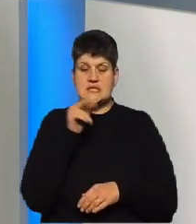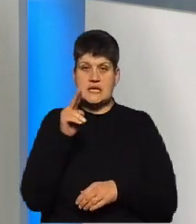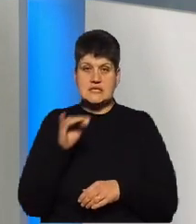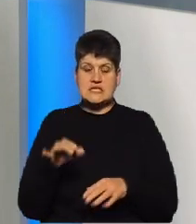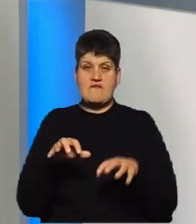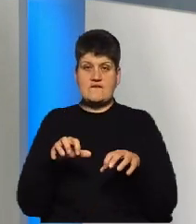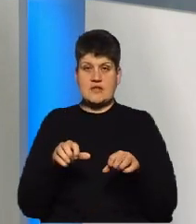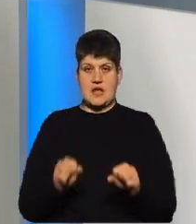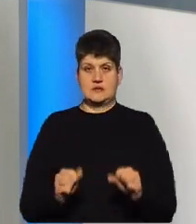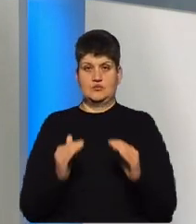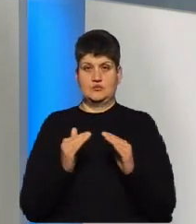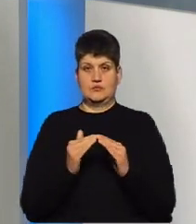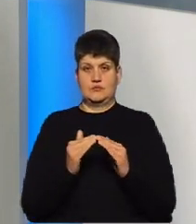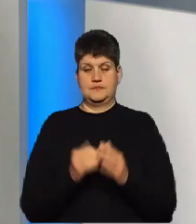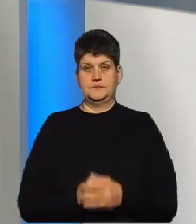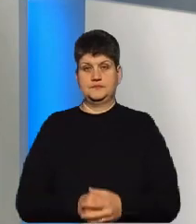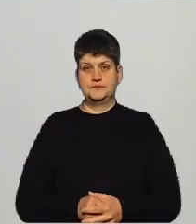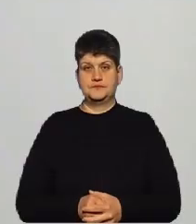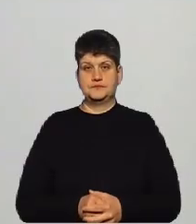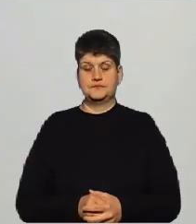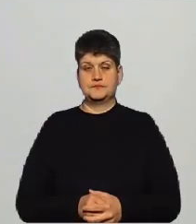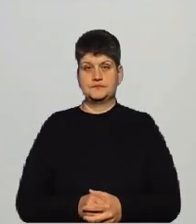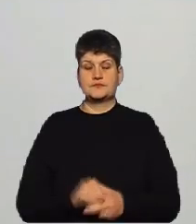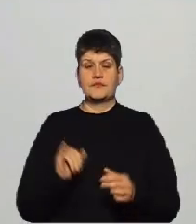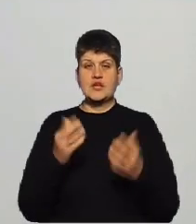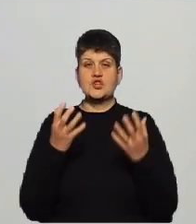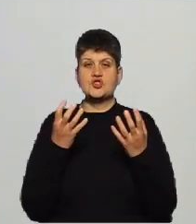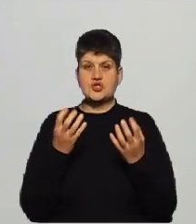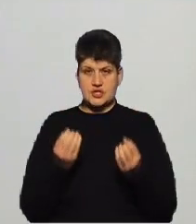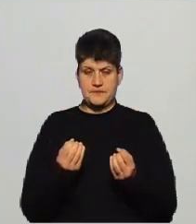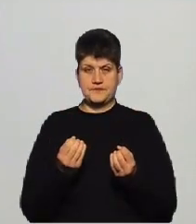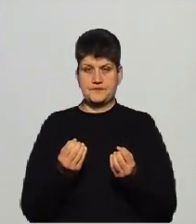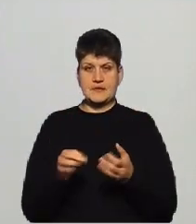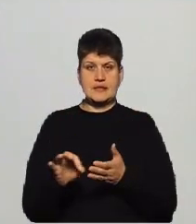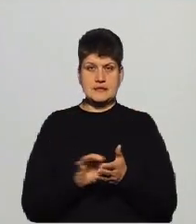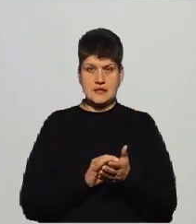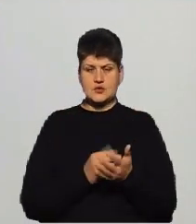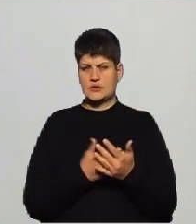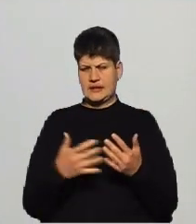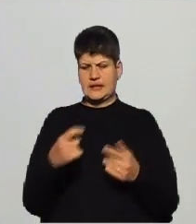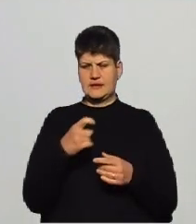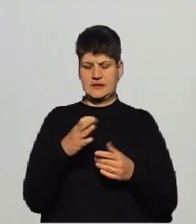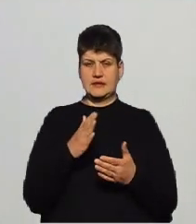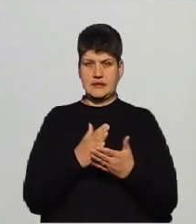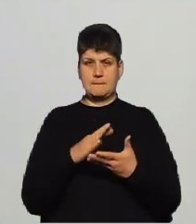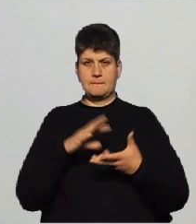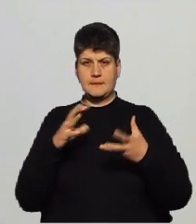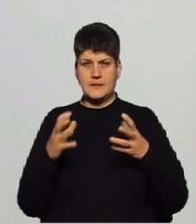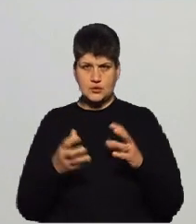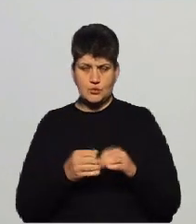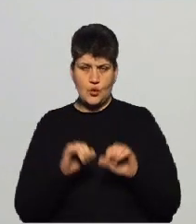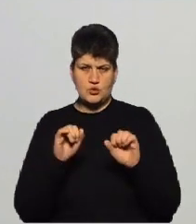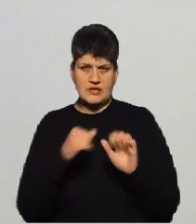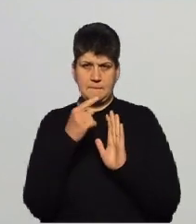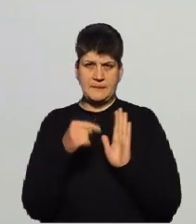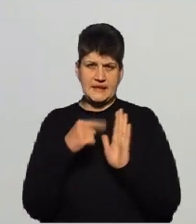нерухомості у платника. І ще одразу так кілька в нас є хвилин, таке підсумкове, можливо, запитання, тому що